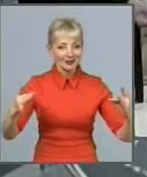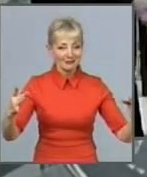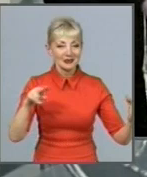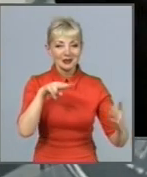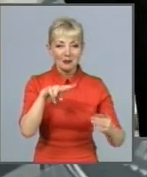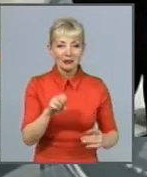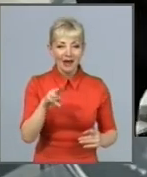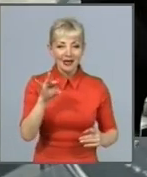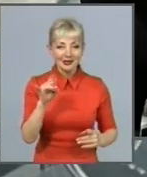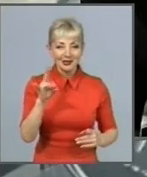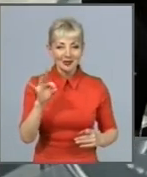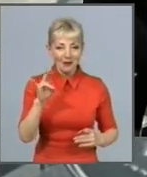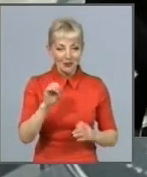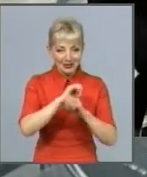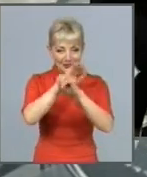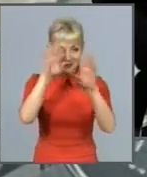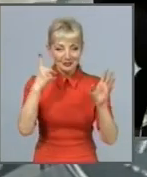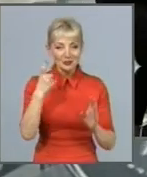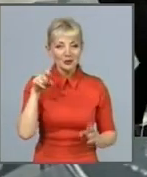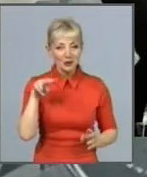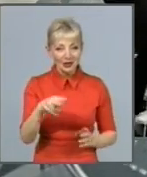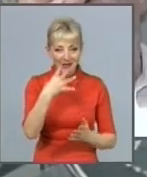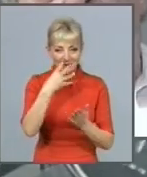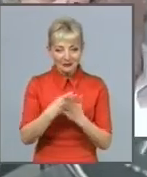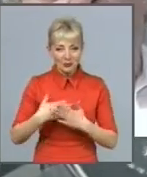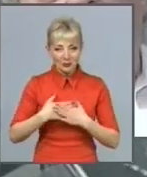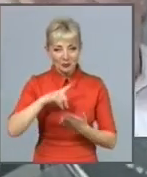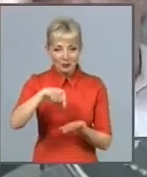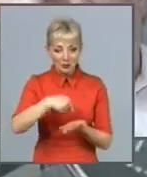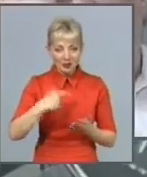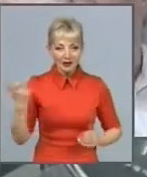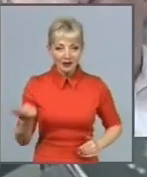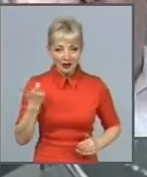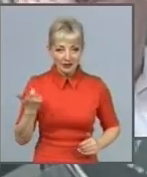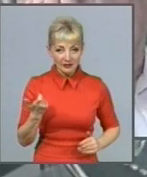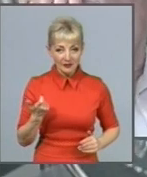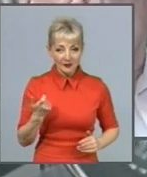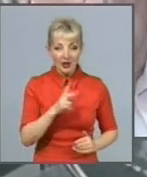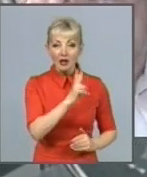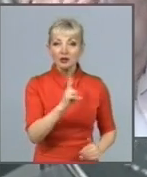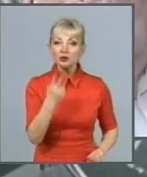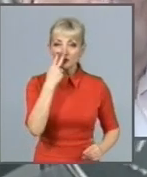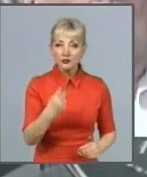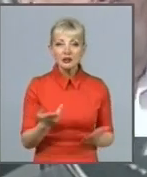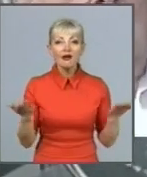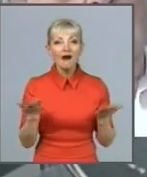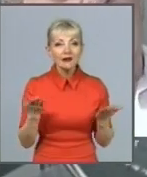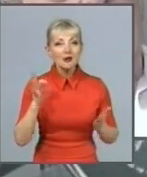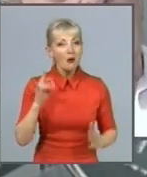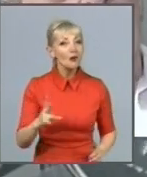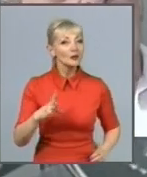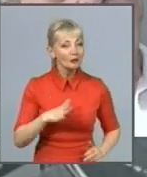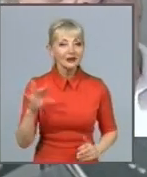весілля у своєму улюбленому місті Харкові. Хто бачив, яким він був і якій сьогодні –